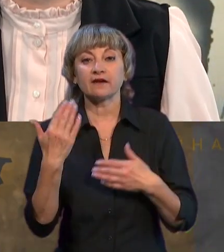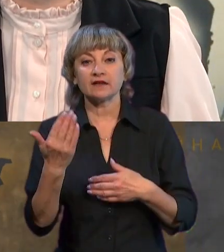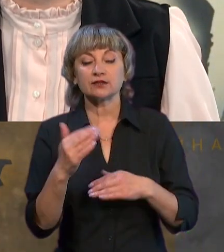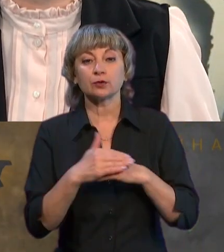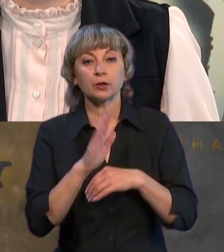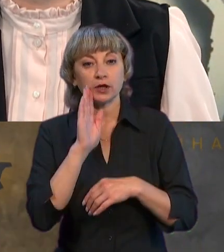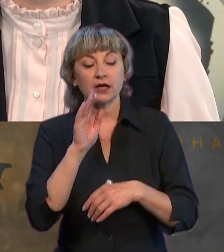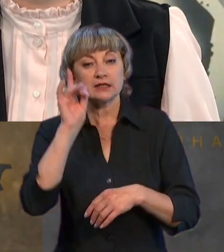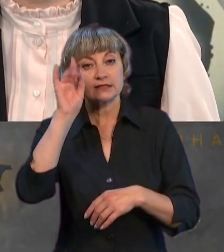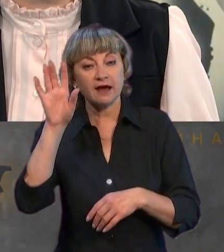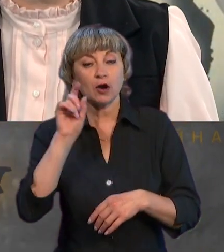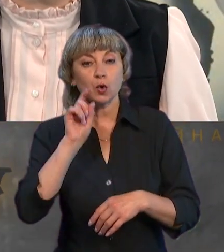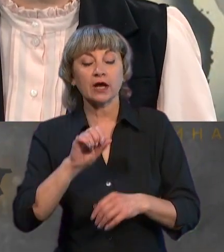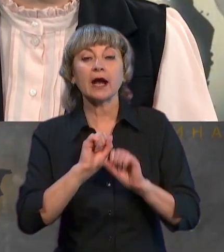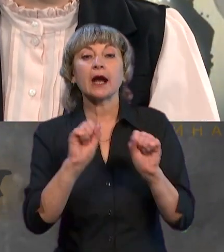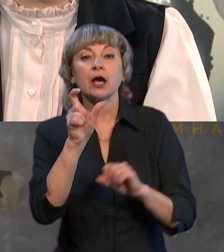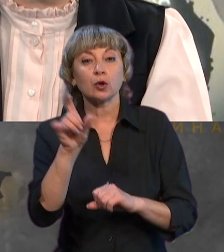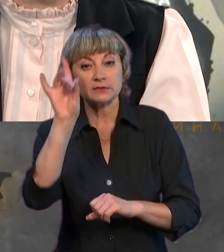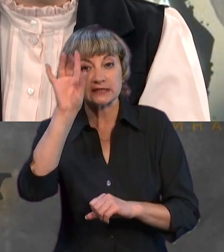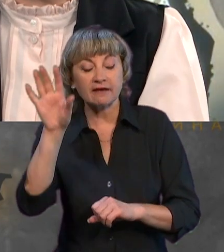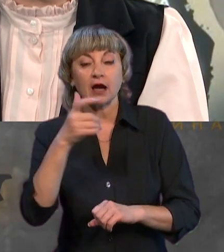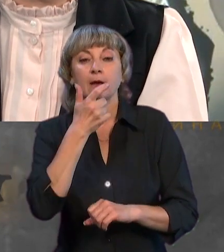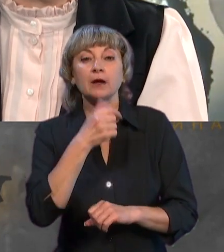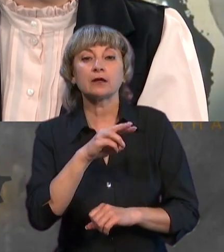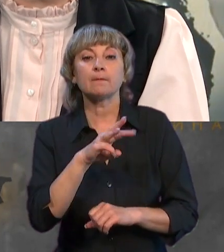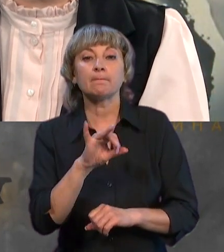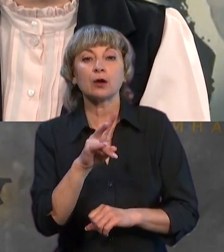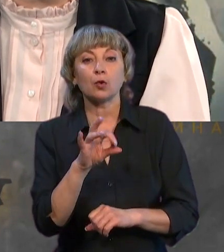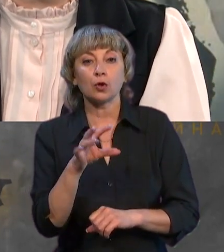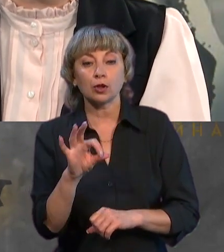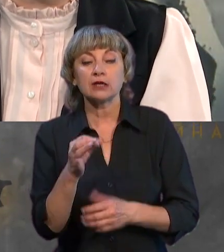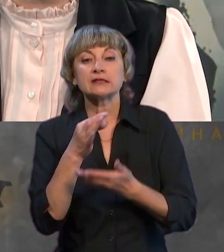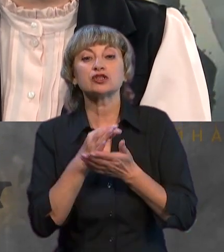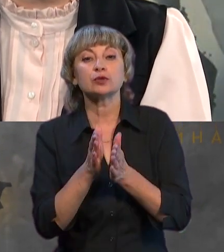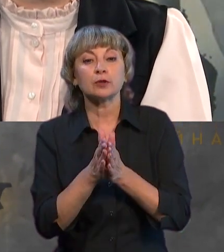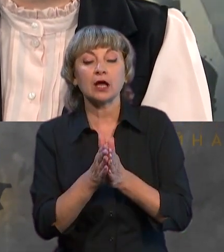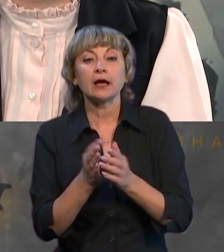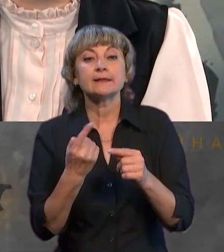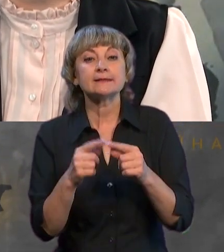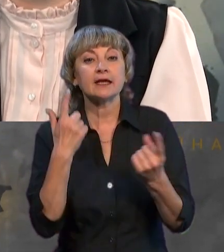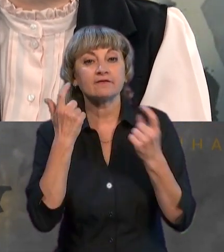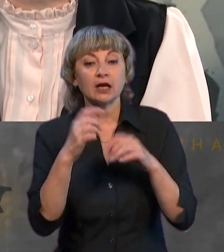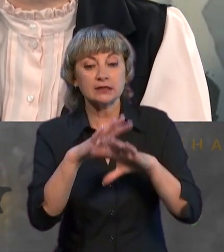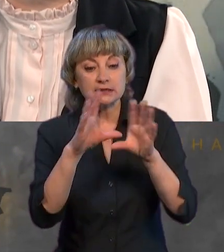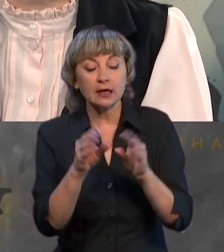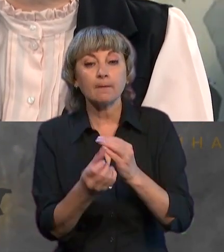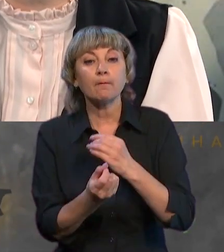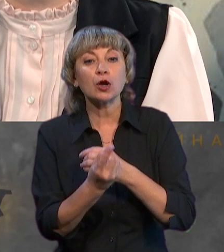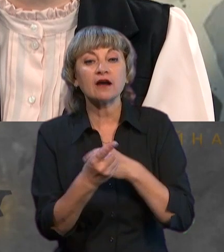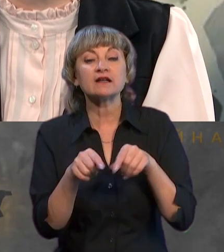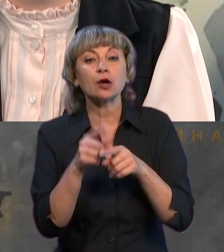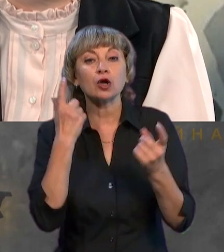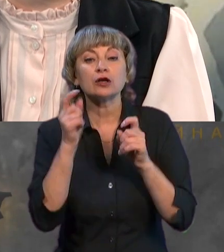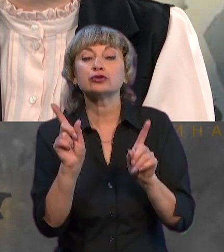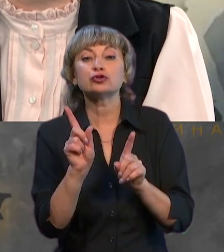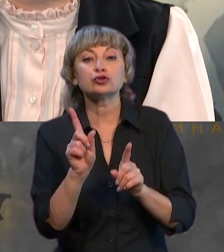Вітаю, слава Україні. Героям слава. Пане Миколе, скажіть, будь ласка, ось ця інформація, загалом поява такої інформації,